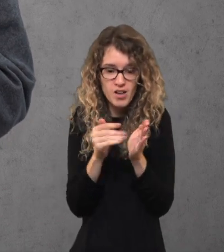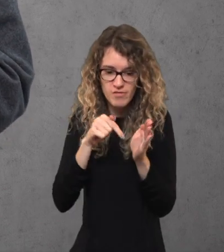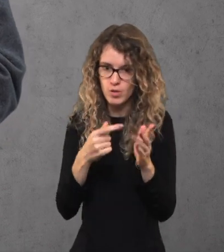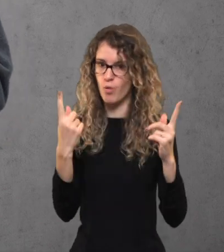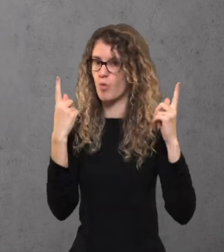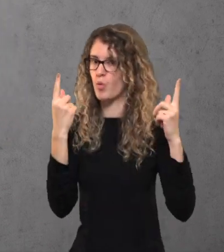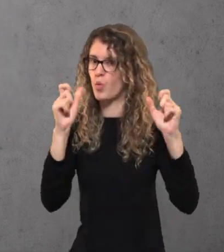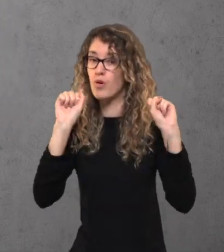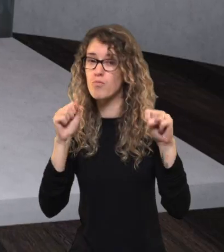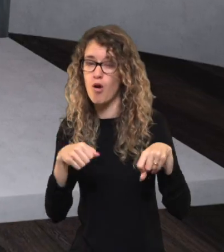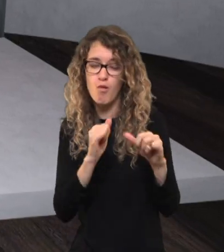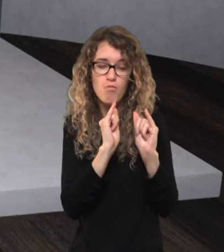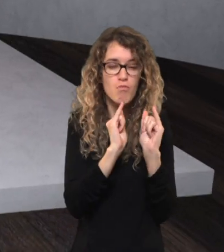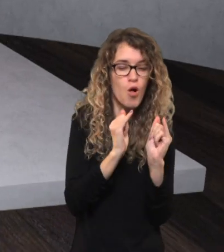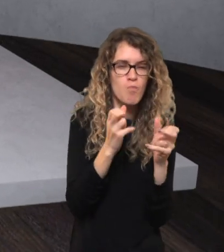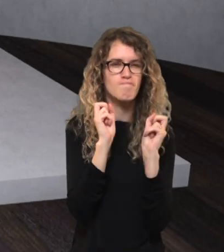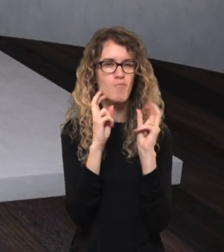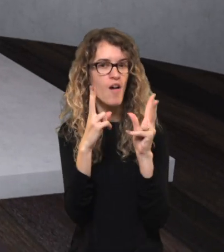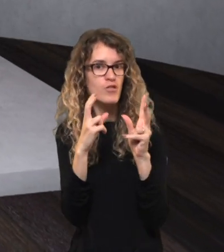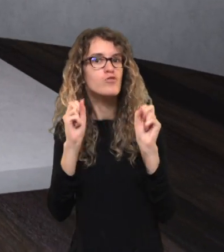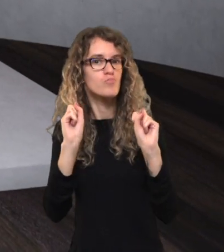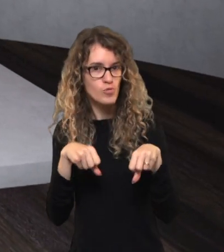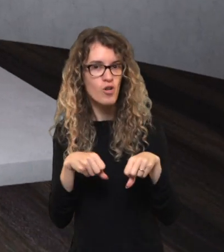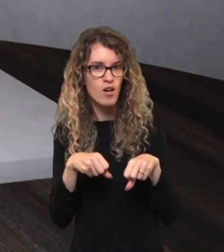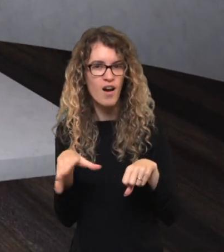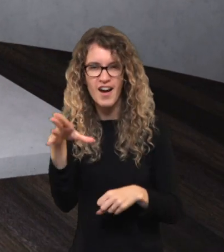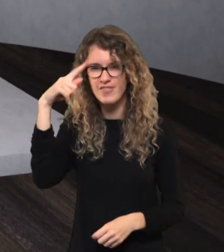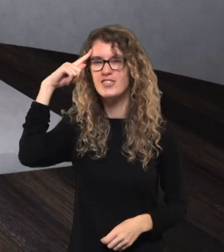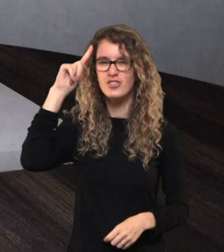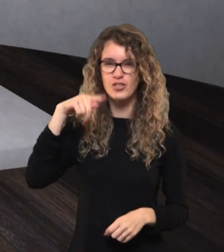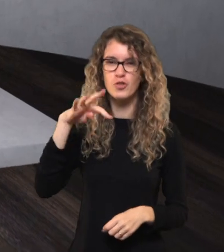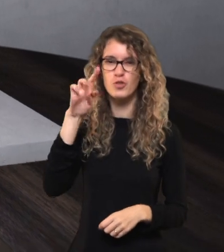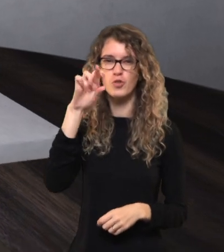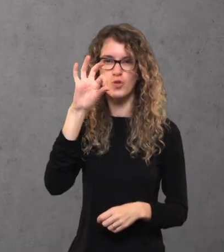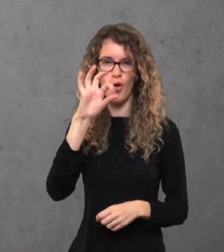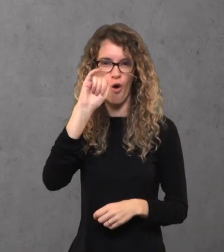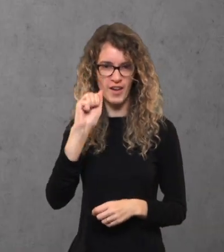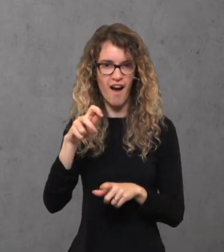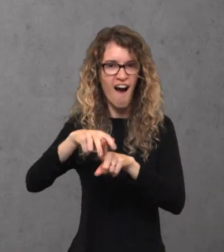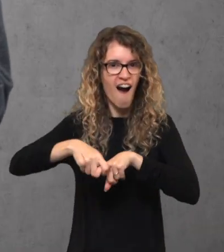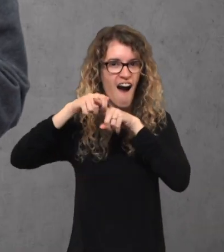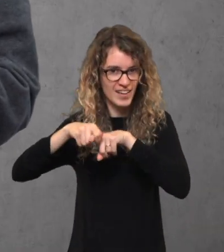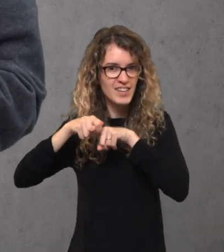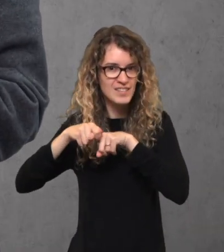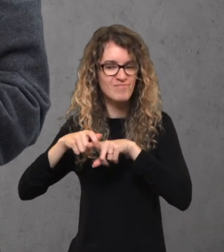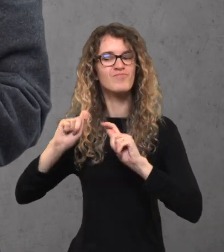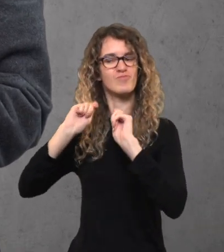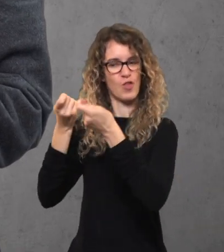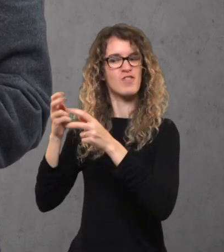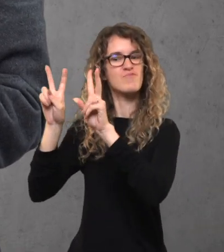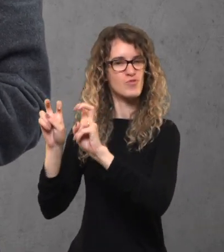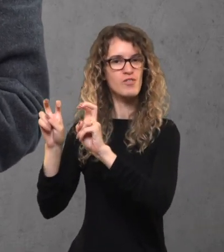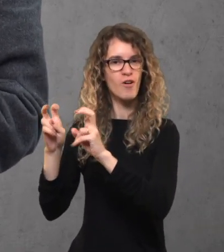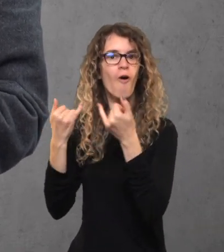dalykų. Galbūt labai kieksmingų arba pavojingų dalykų. Prisiminkim trojos arklį.